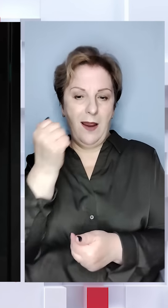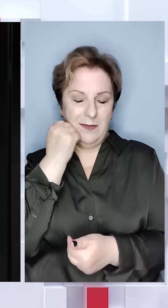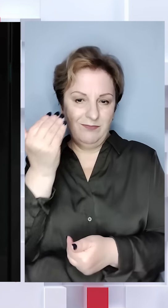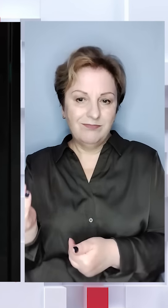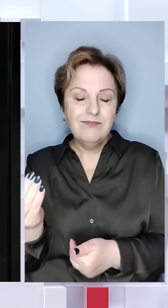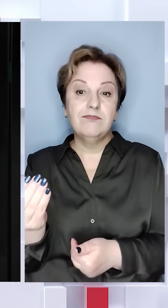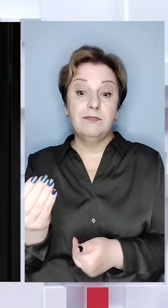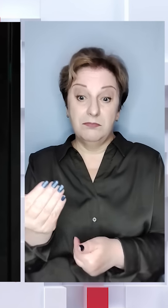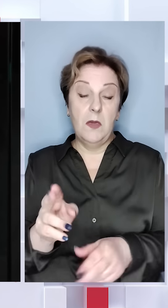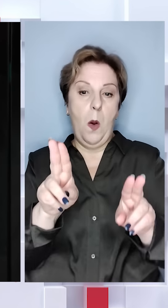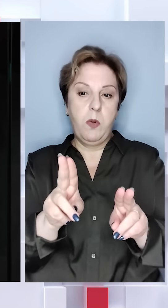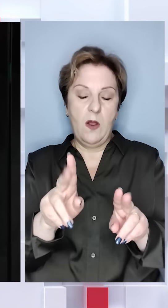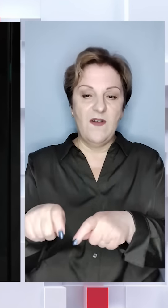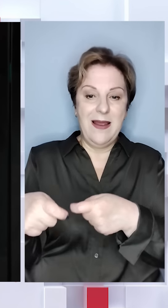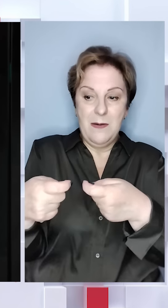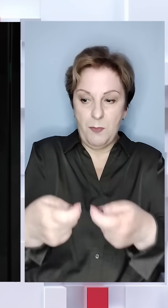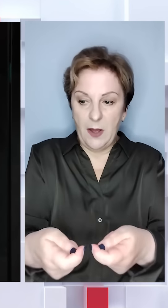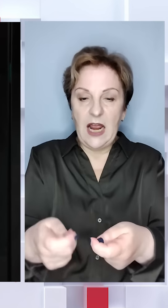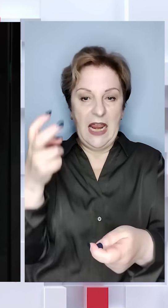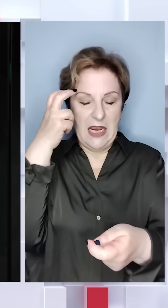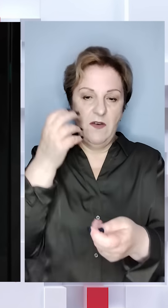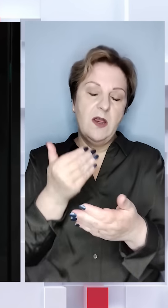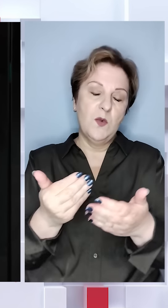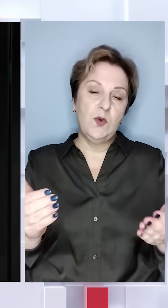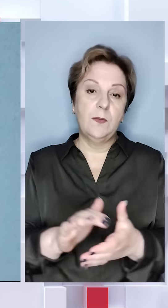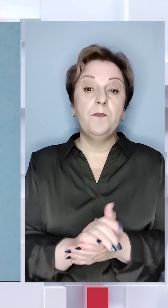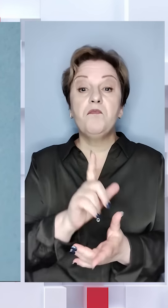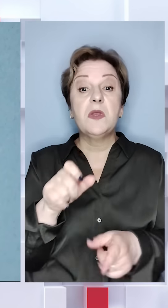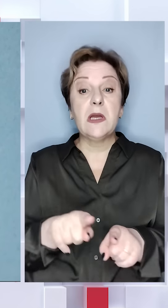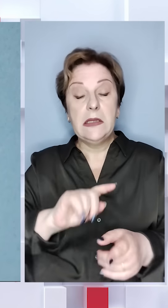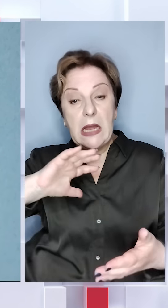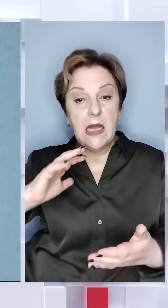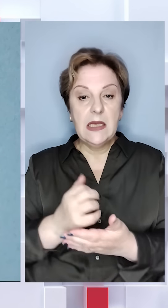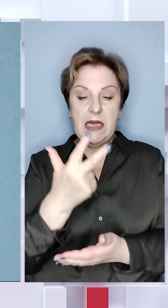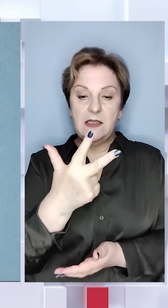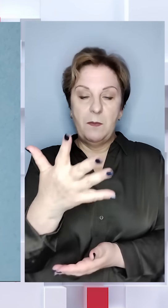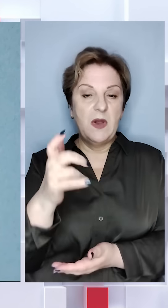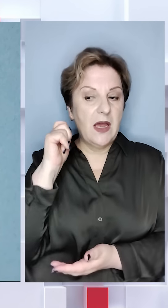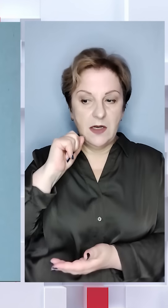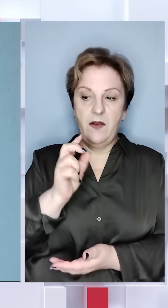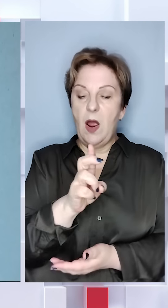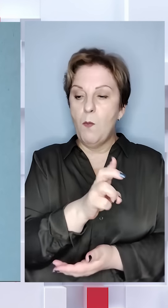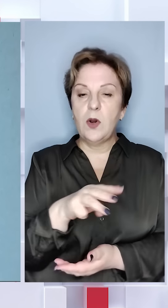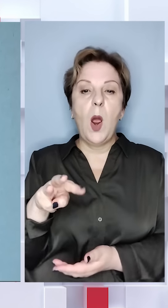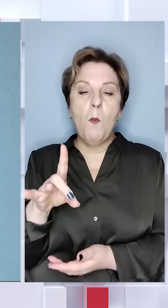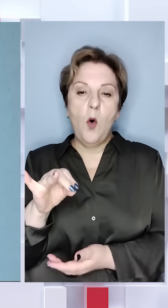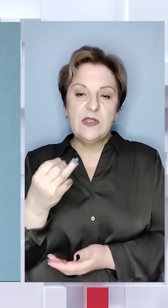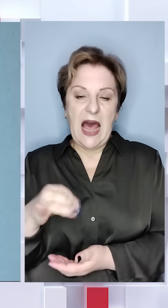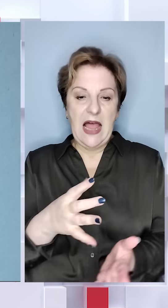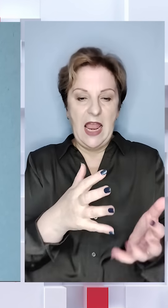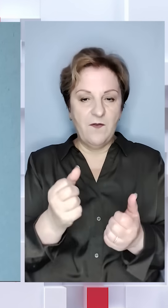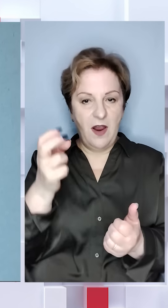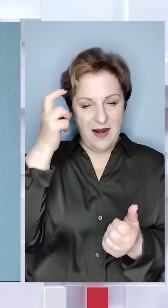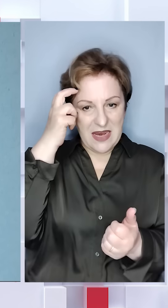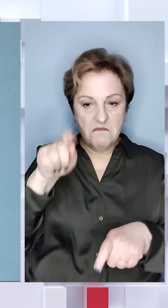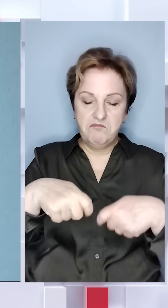по правилам її передали власне у Київський музей. За таку знахідку 35-річний Борис Мозелевський отримав у